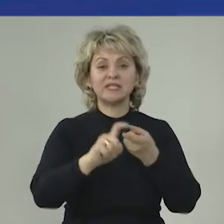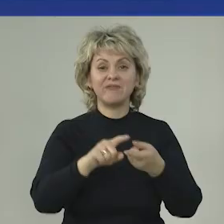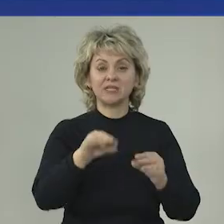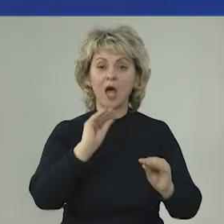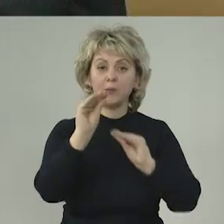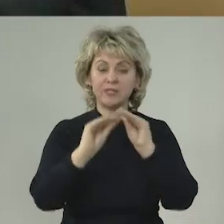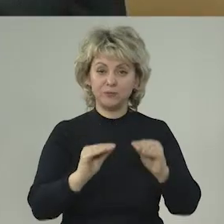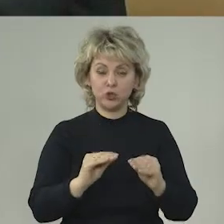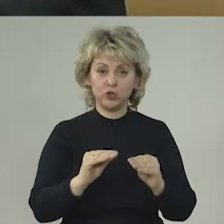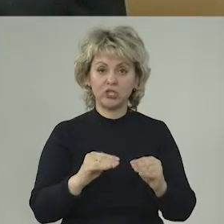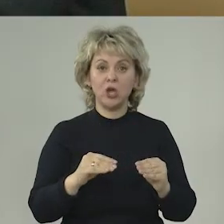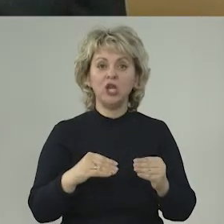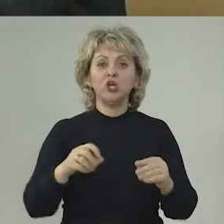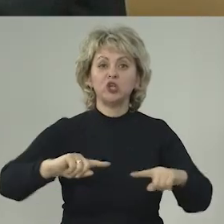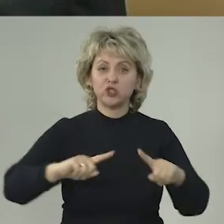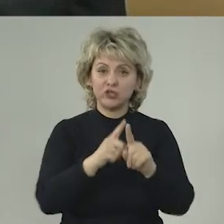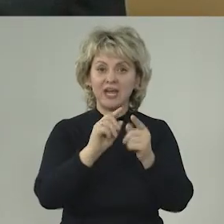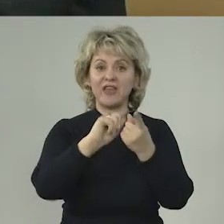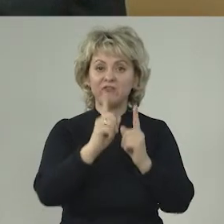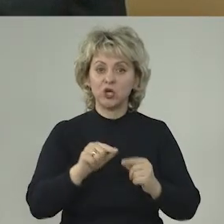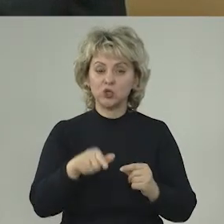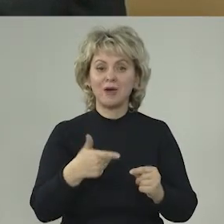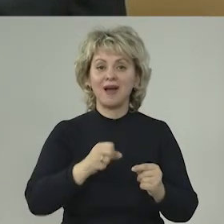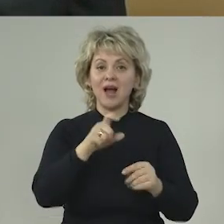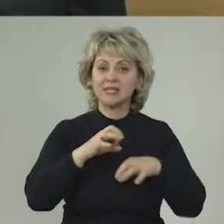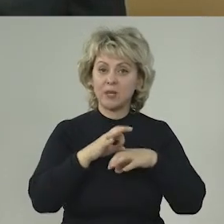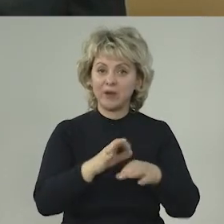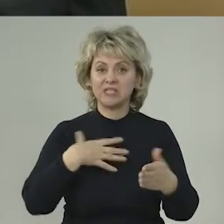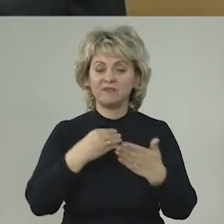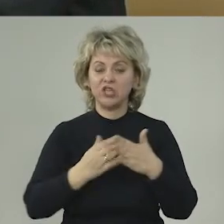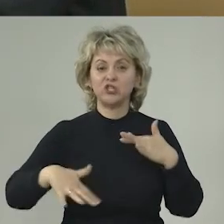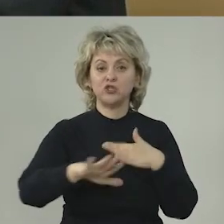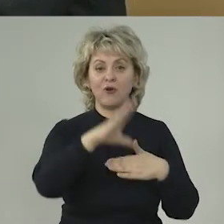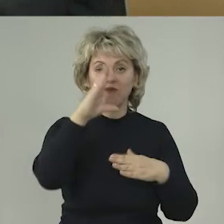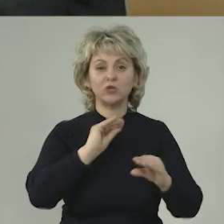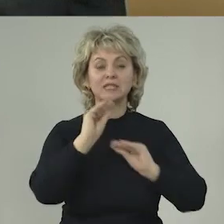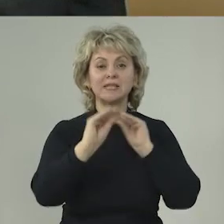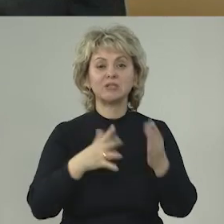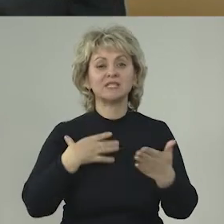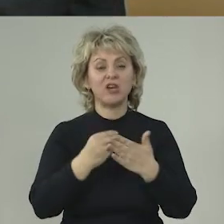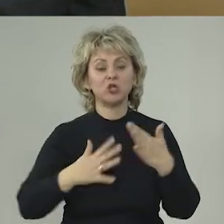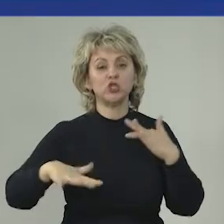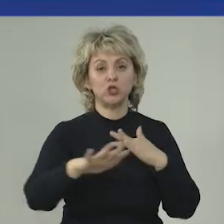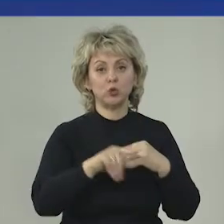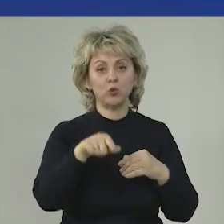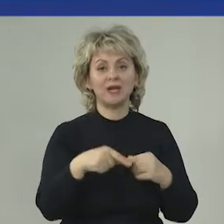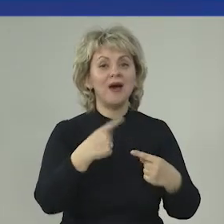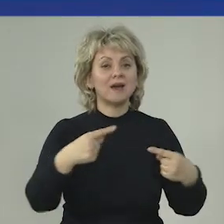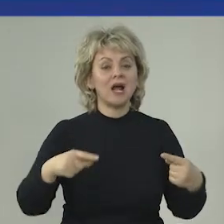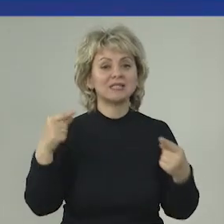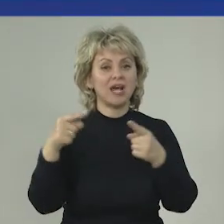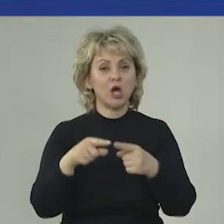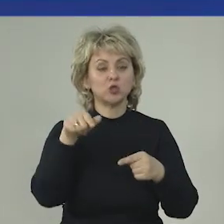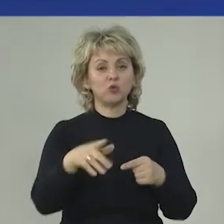связанным с обеспечением инженерной инфраструктуры, газификацией своих территорий, водоснабжением своих территорий. Из